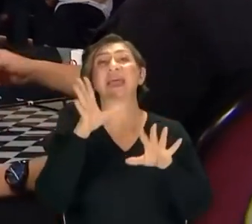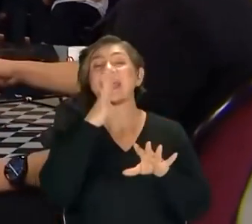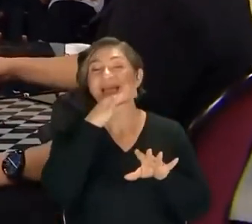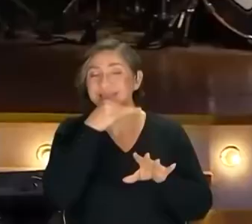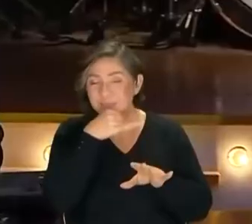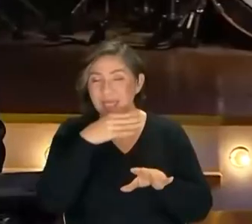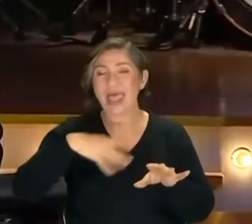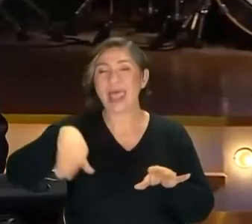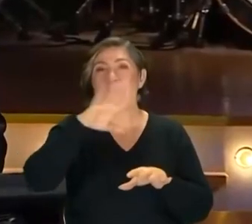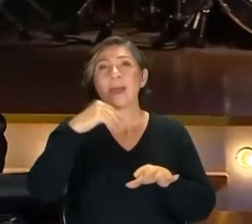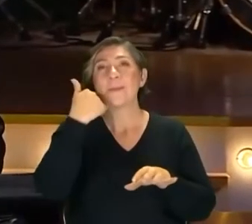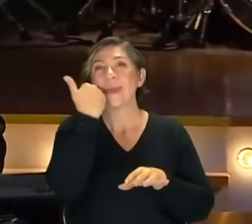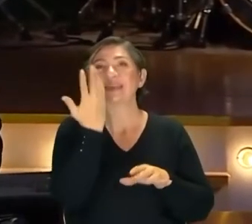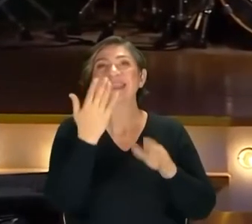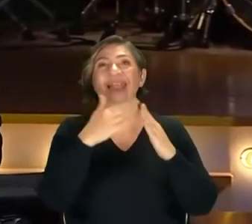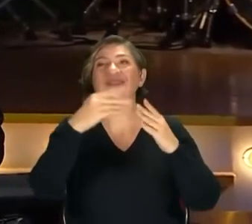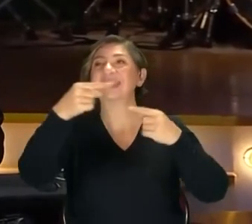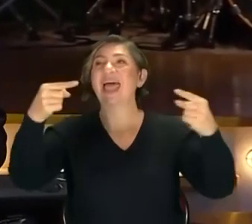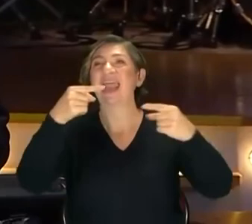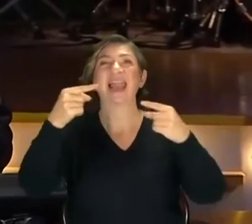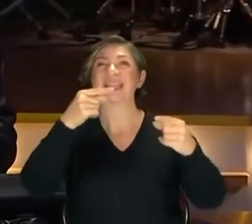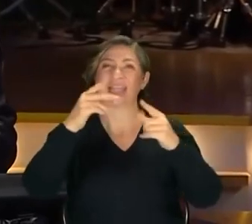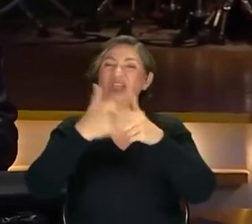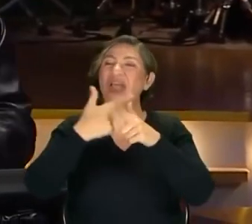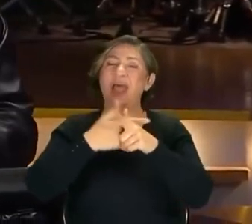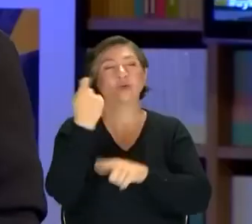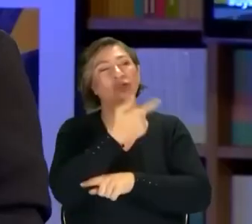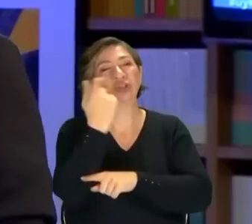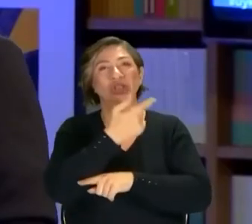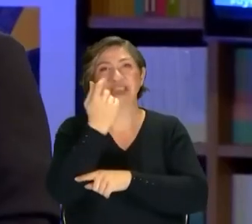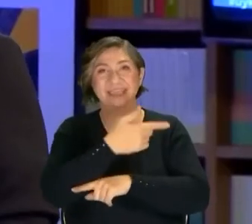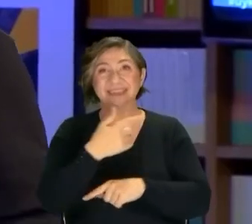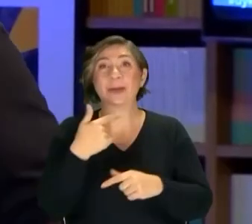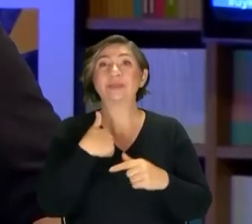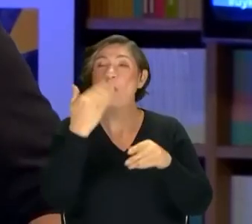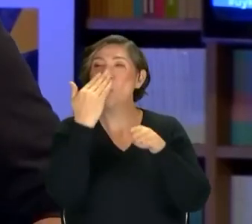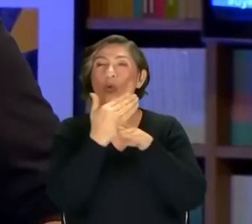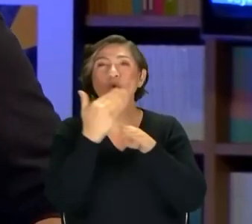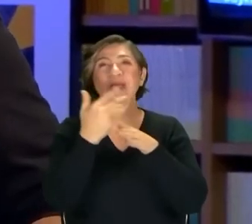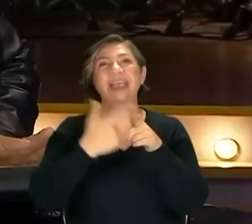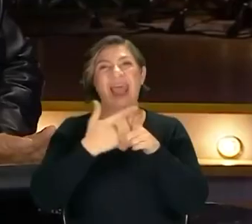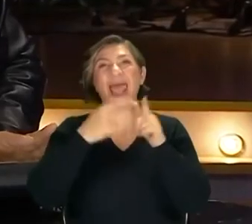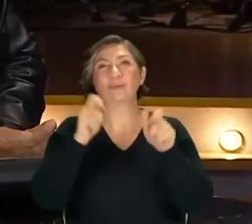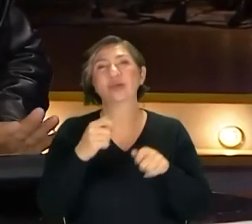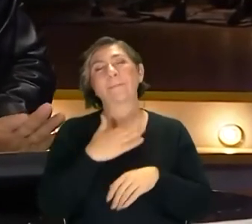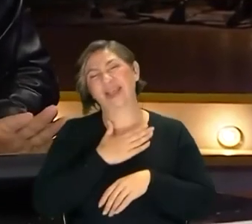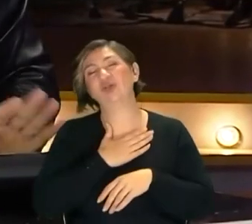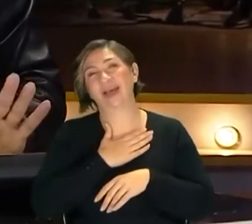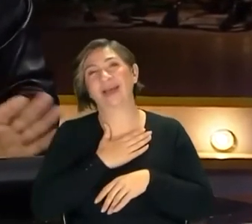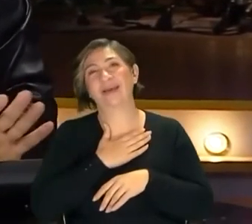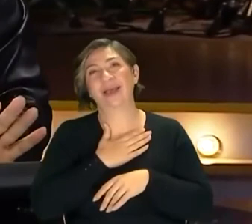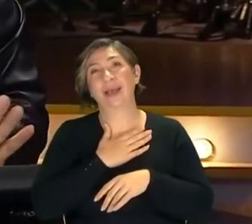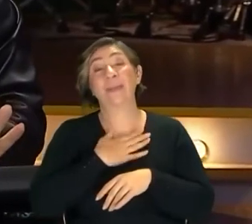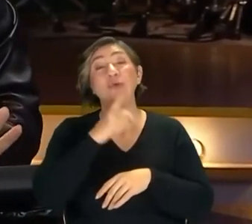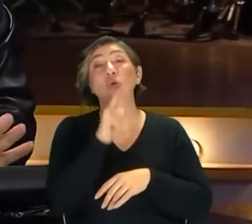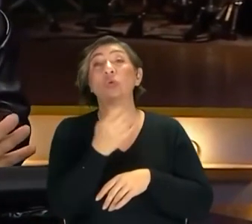Yaşlandığımızda hepimiz Beyaz Döztürk'ün dairelerinde kiracı olarak oturacağız. Bize uygun kira yapacak. Yani inşallah.